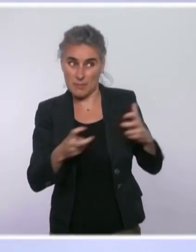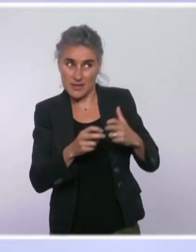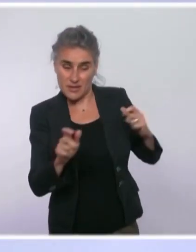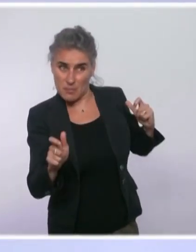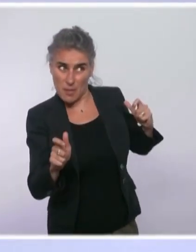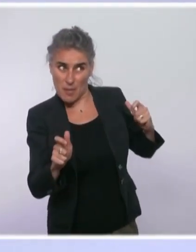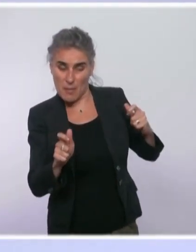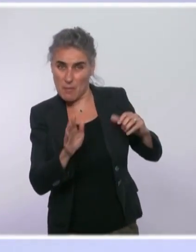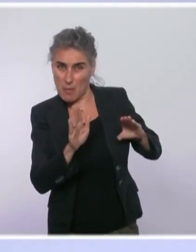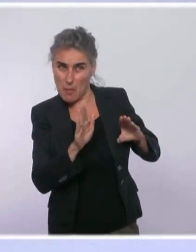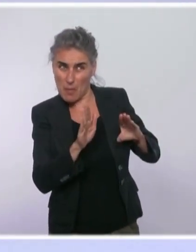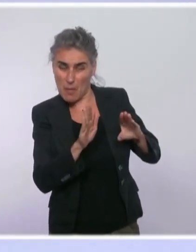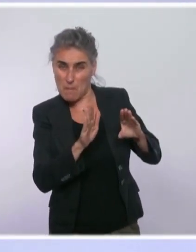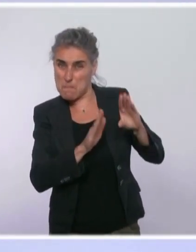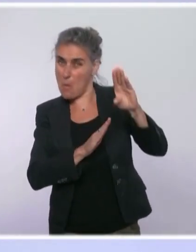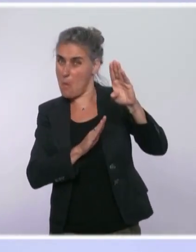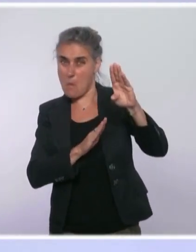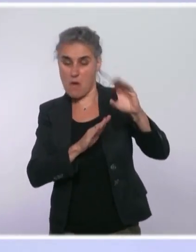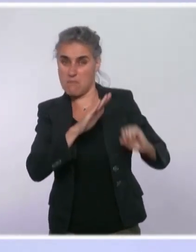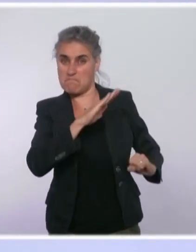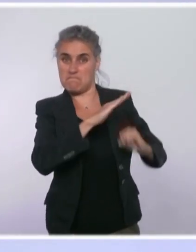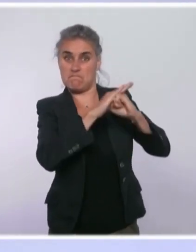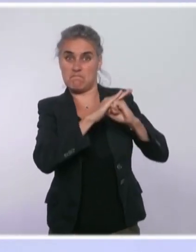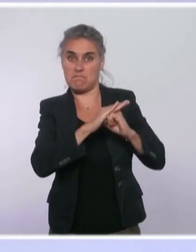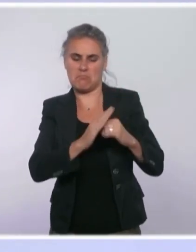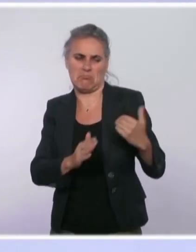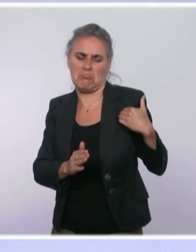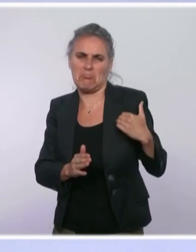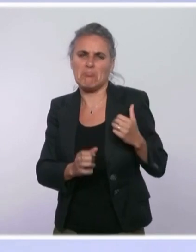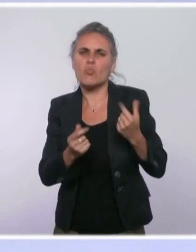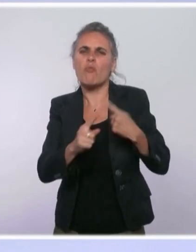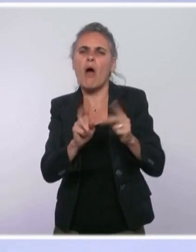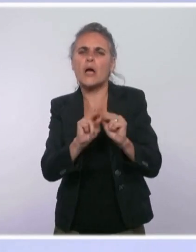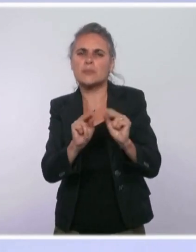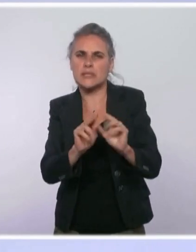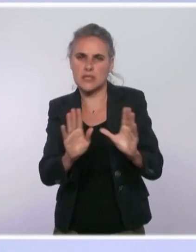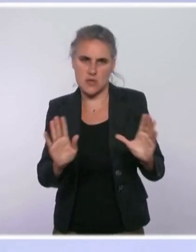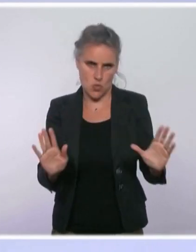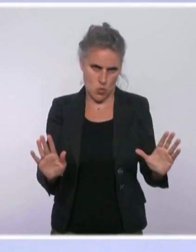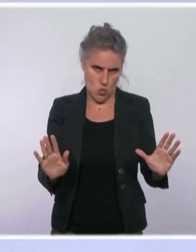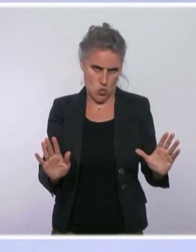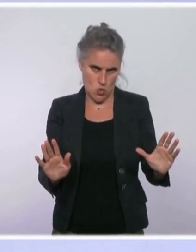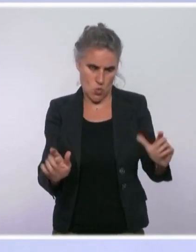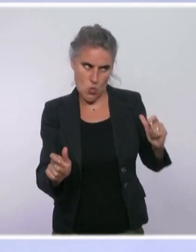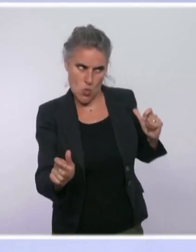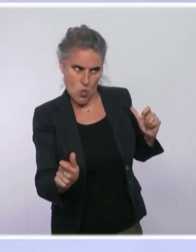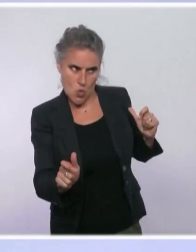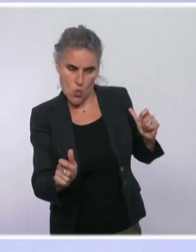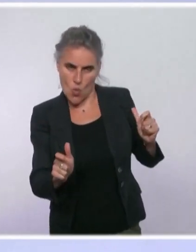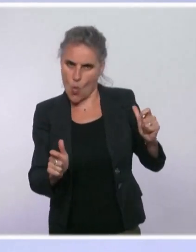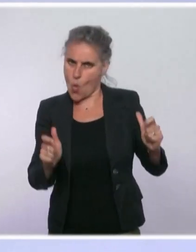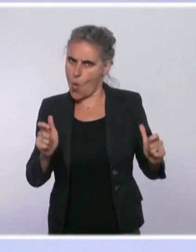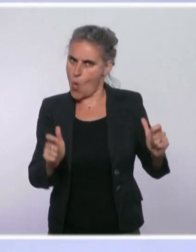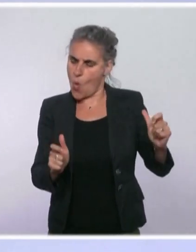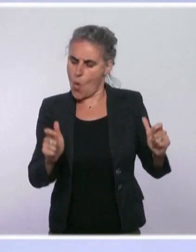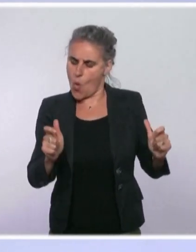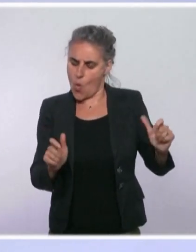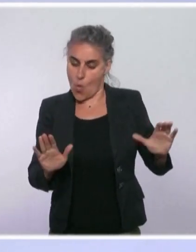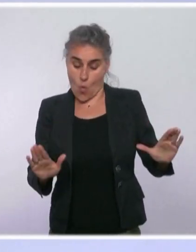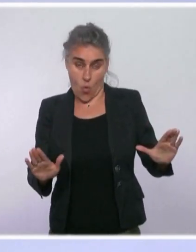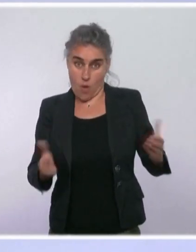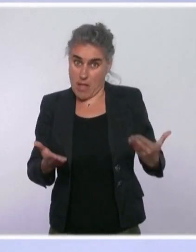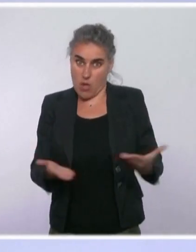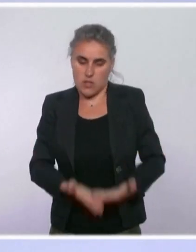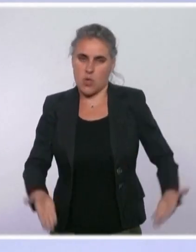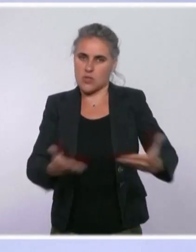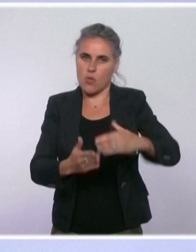Et je crois avoir dit depuis plusieurs mois que le plus dur était devant nous, le plus dur, nous y sommes. Le pic inflationniste, c' maintenant.